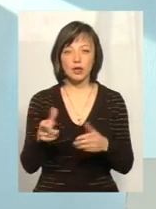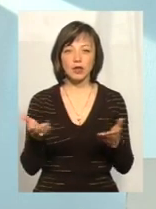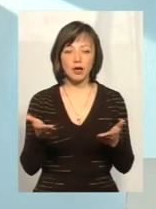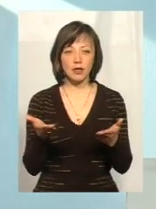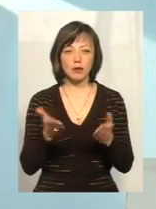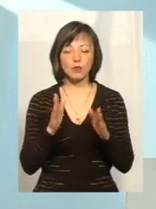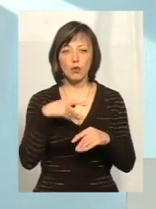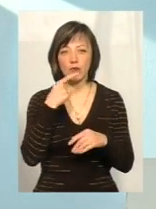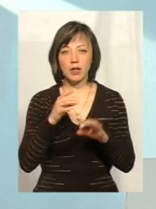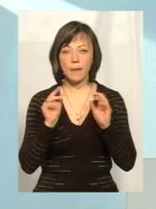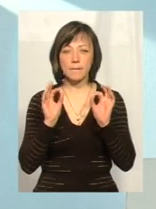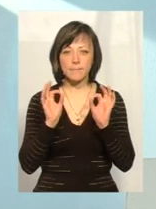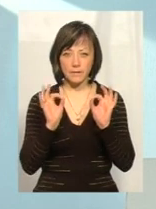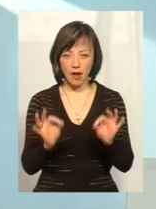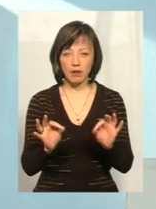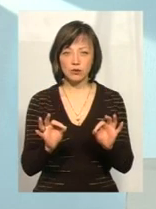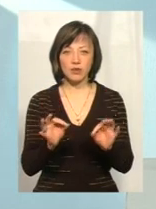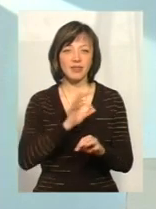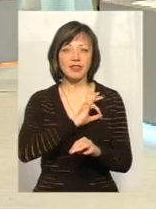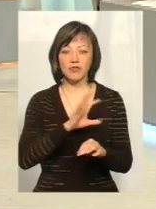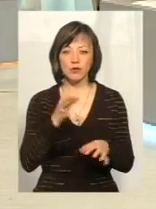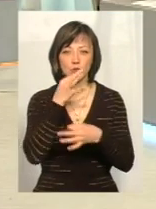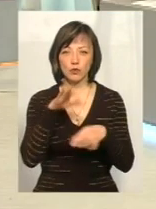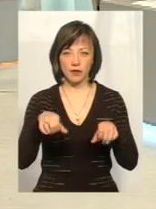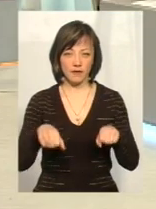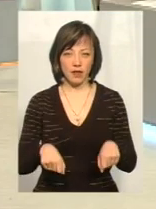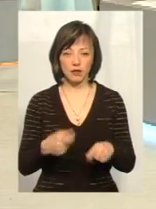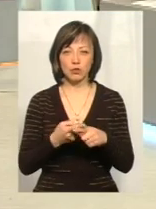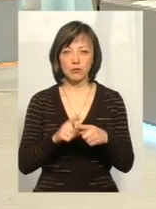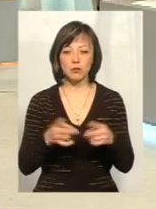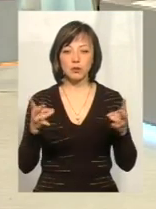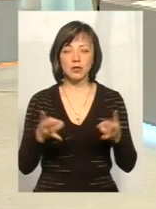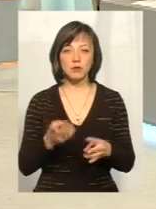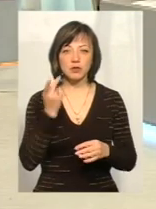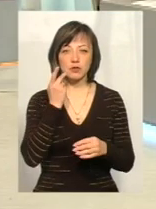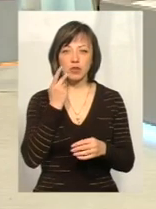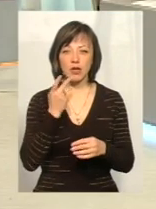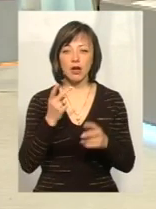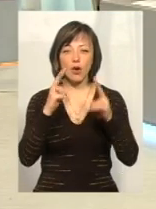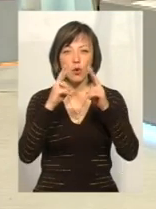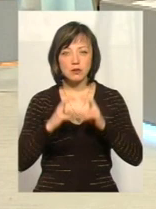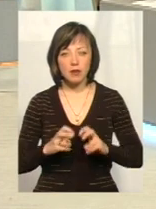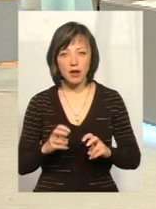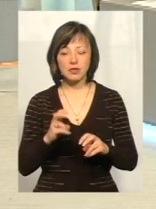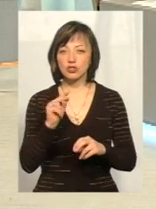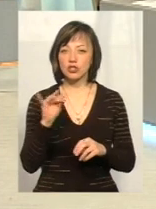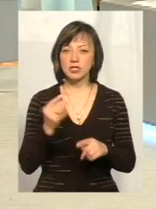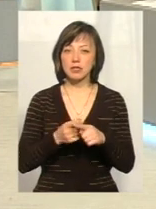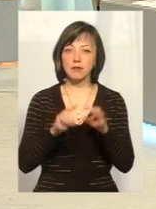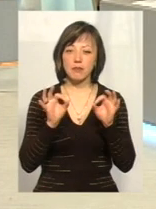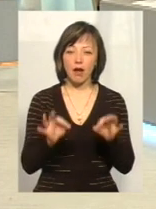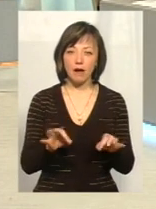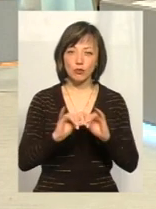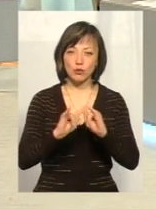будуть говорити правду, вони будуть невигідні будь-якій владі. І тому потрібно зазвичай розбиратися, чи це правду